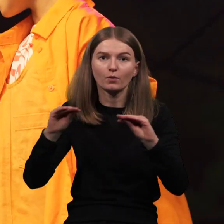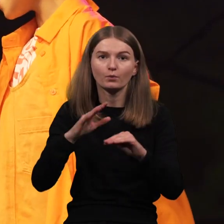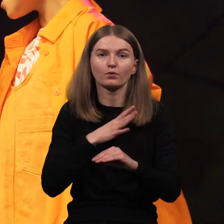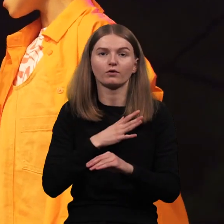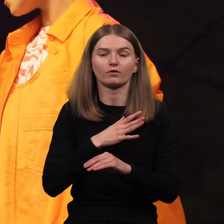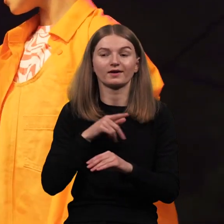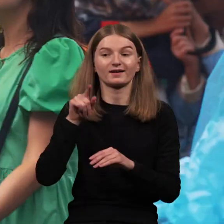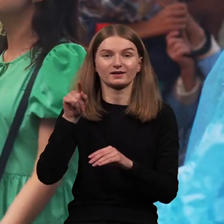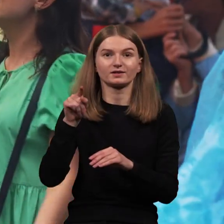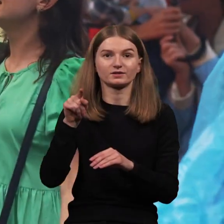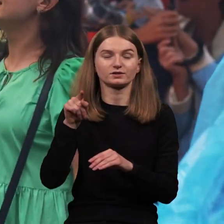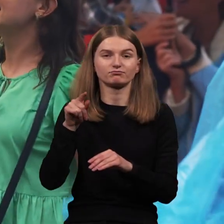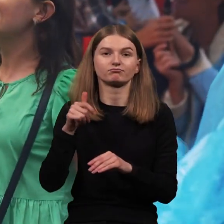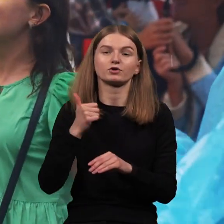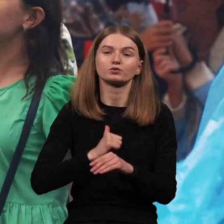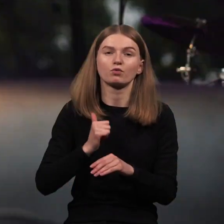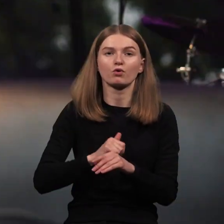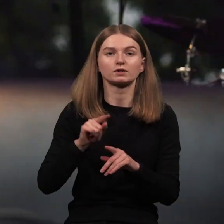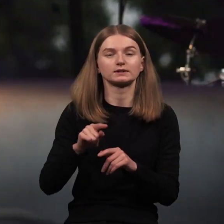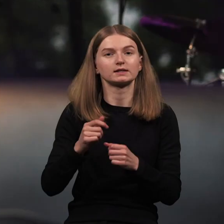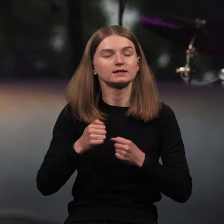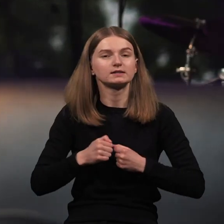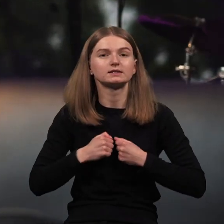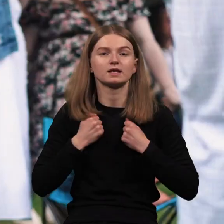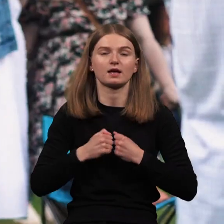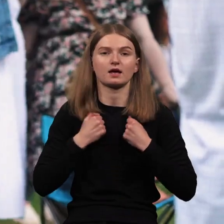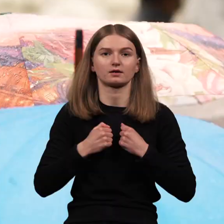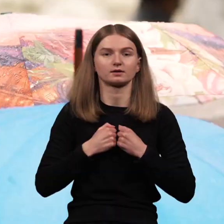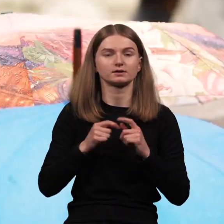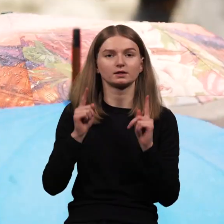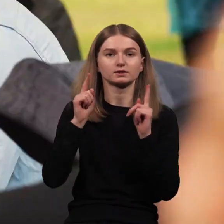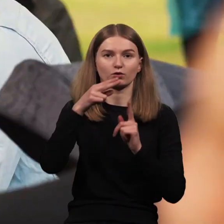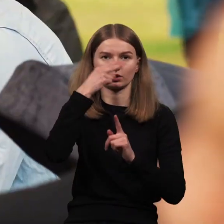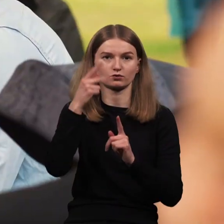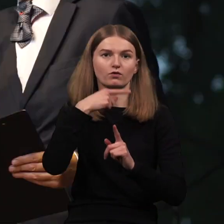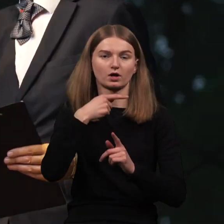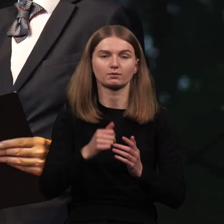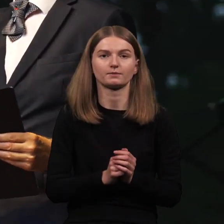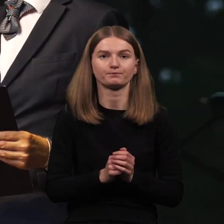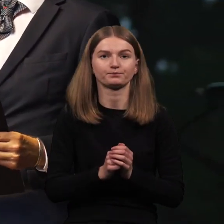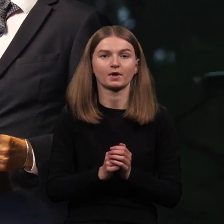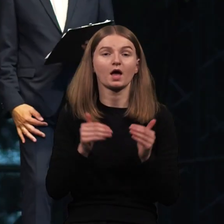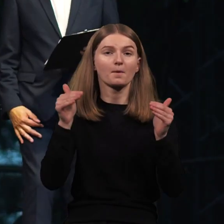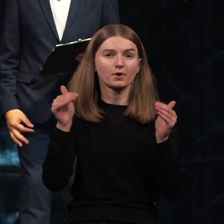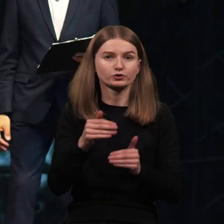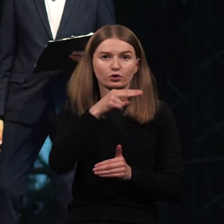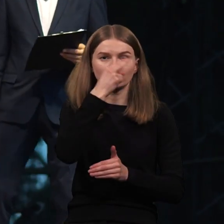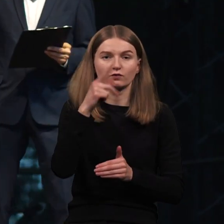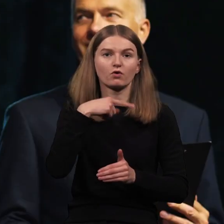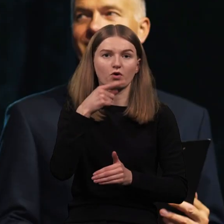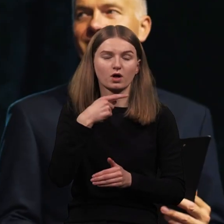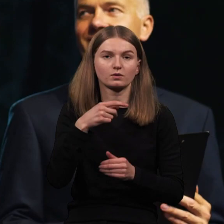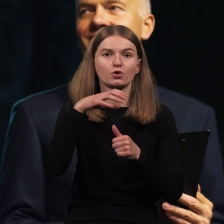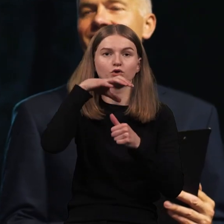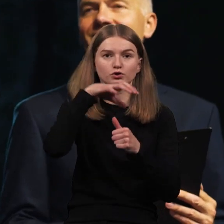Žodžiu, biržiečiai kiep įmanydamus tengęs išsaugotų lietuviškų žodį. Mažoji lietuvių kalbos dienų sostinė šiemet